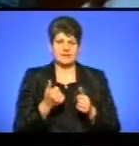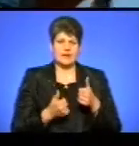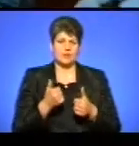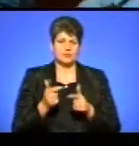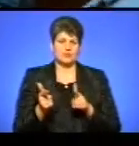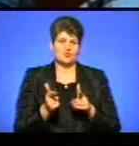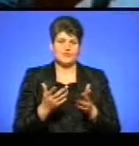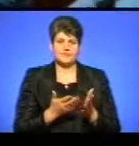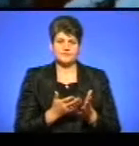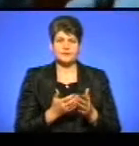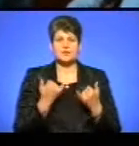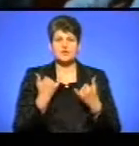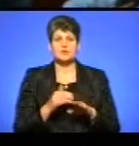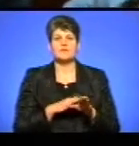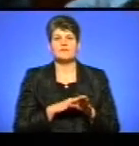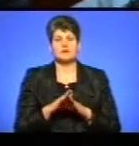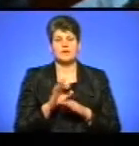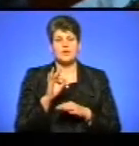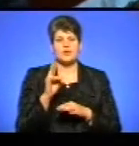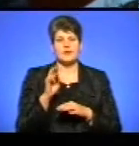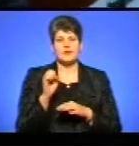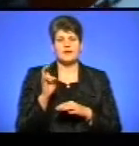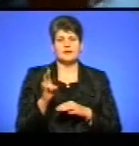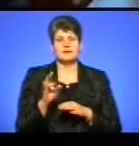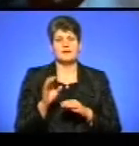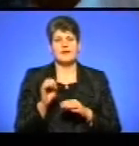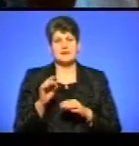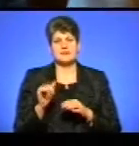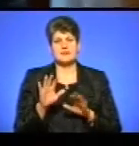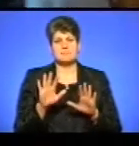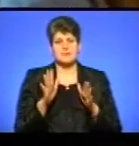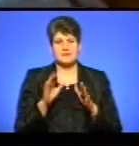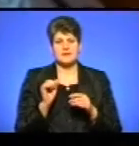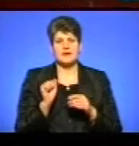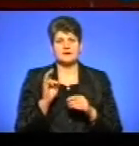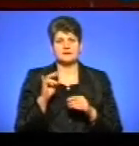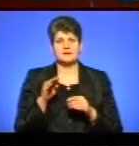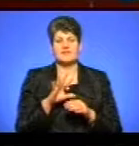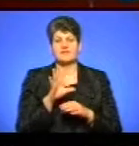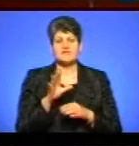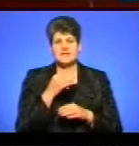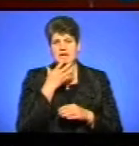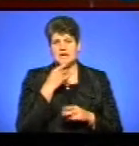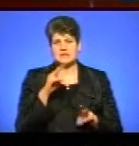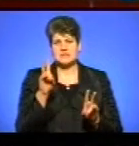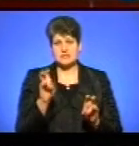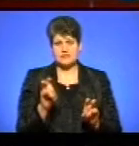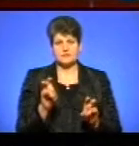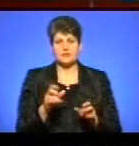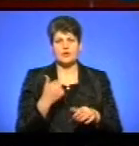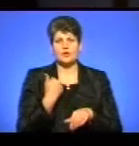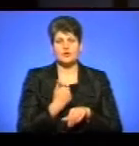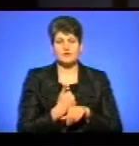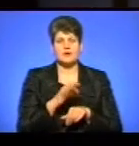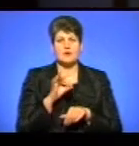підготувати. Сьогодні виконав «Океан Ельзи» мить, і антитіла – все красиво. Голова оргкомітету Богдан